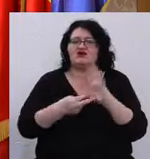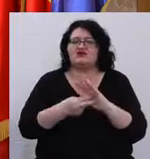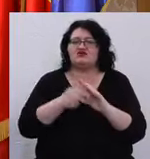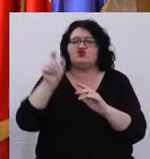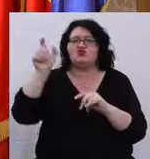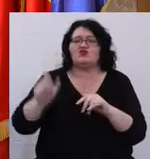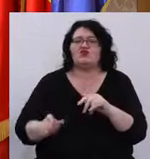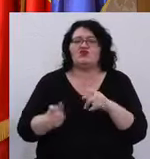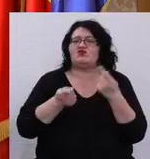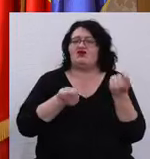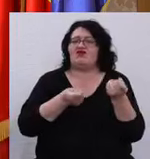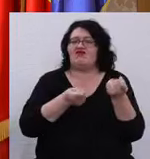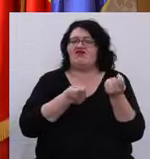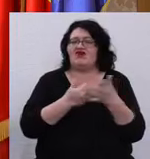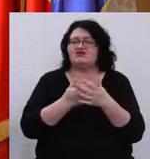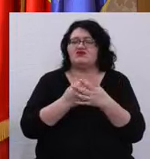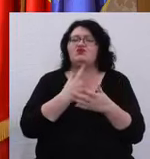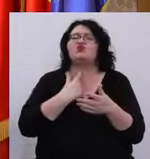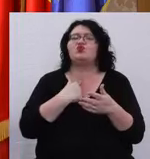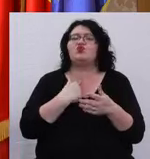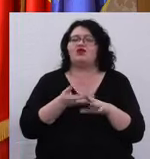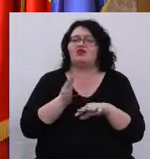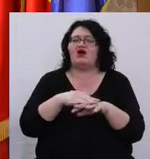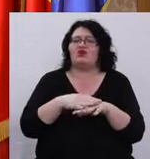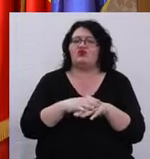persoanele care incită la URI.